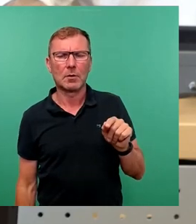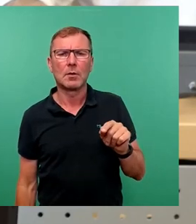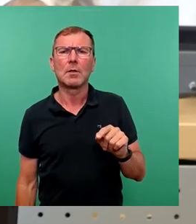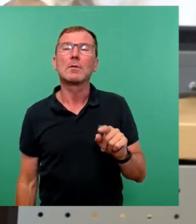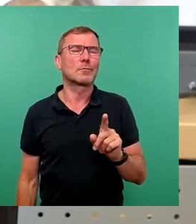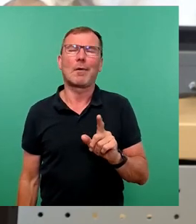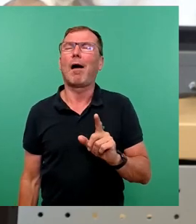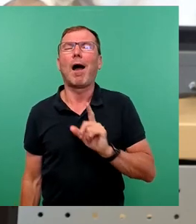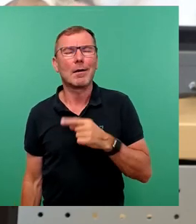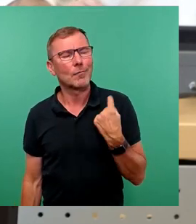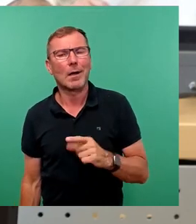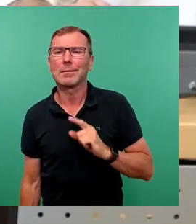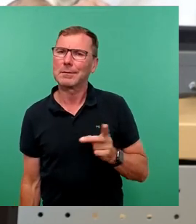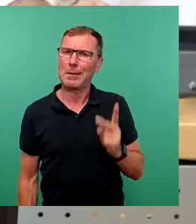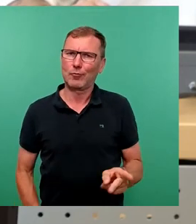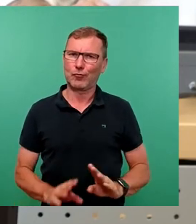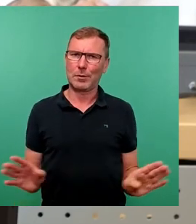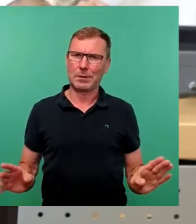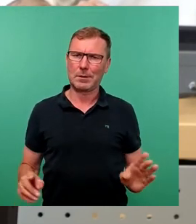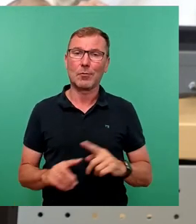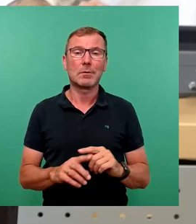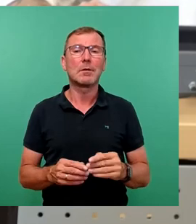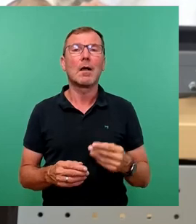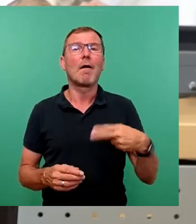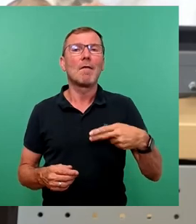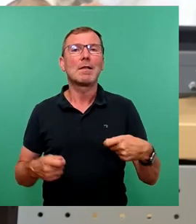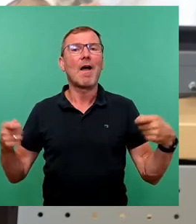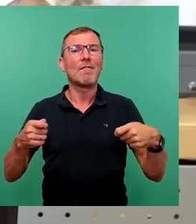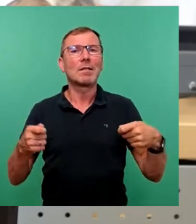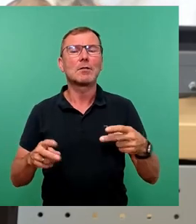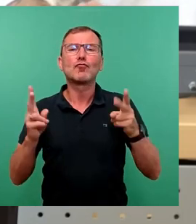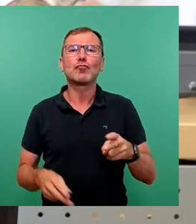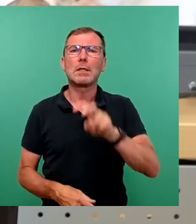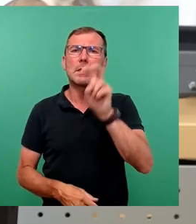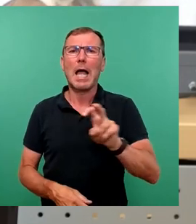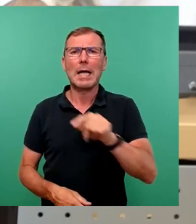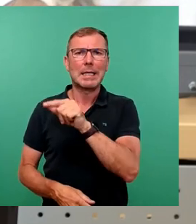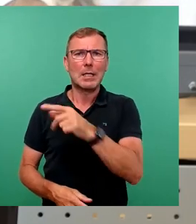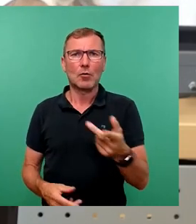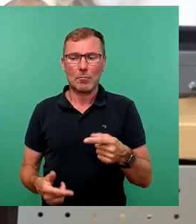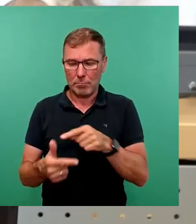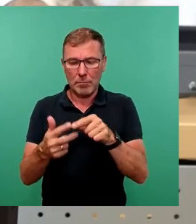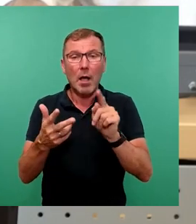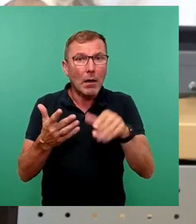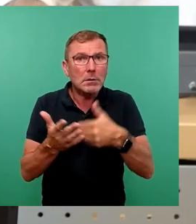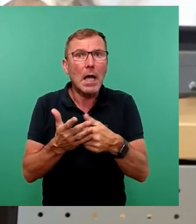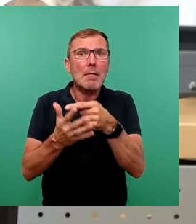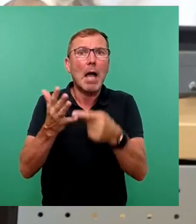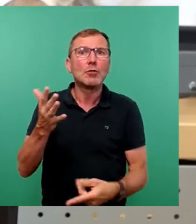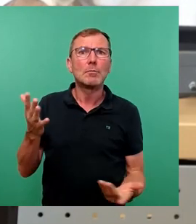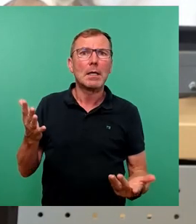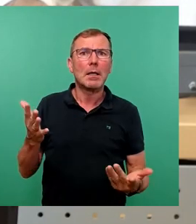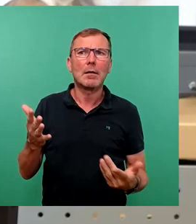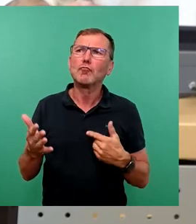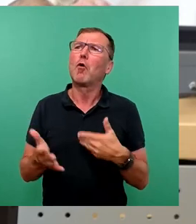gemacht ist und die noch ausstehende Ausfinanzierung unserer städtischen Kliniken, sind weitere Beispiele, die uns ein Weitermachen wie